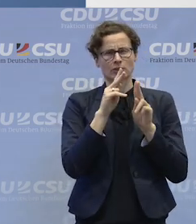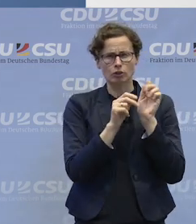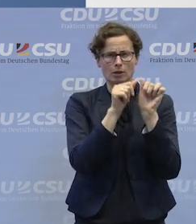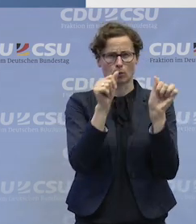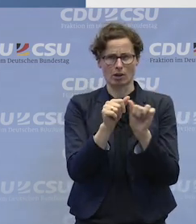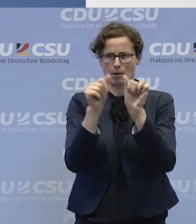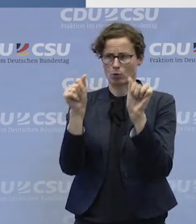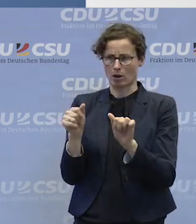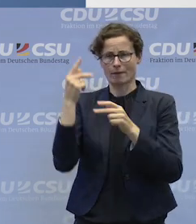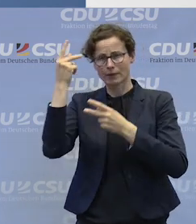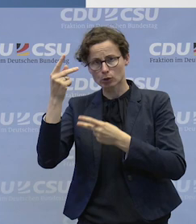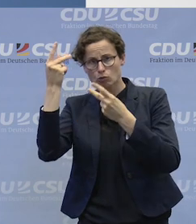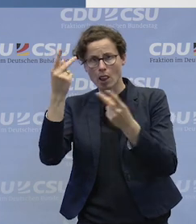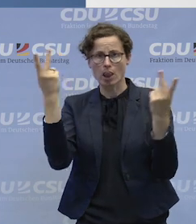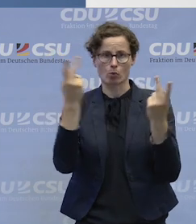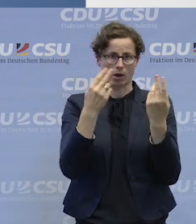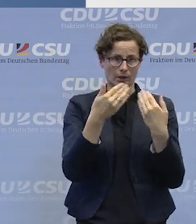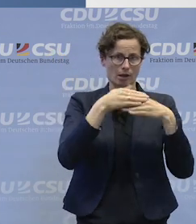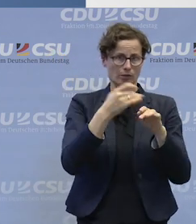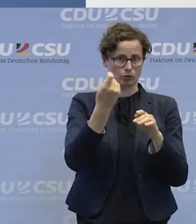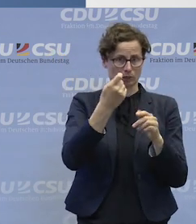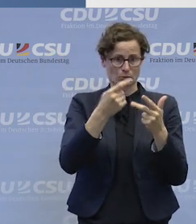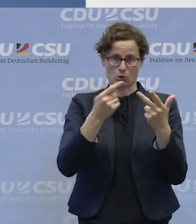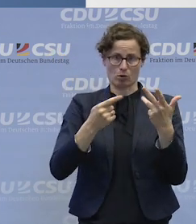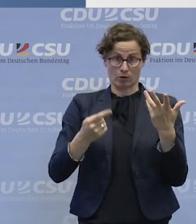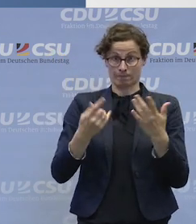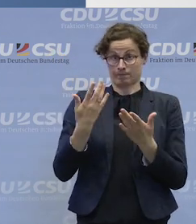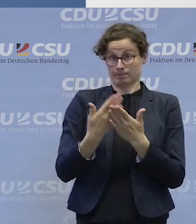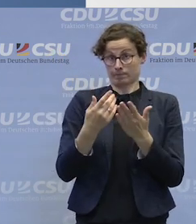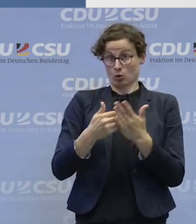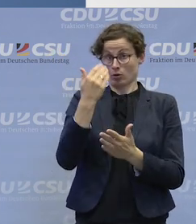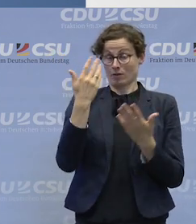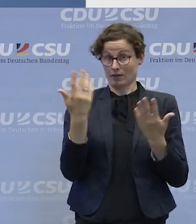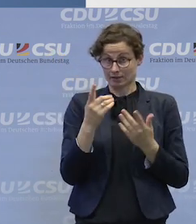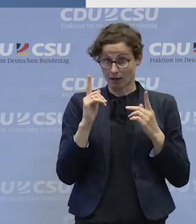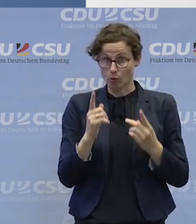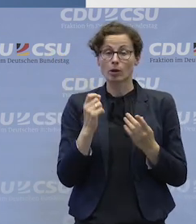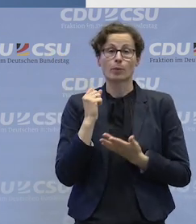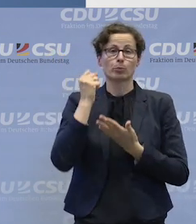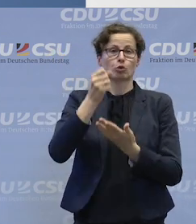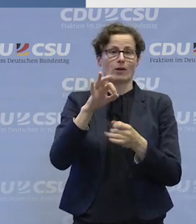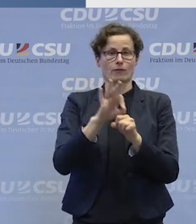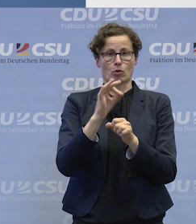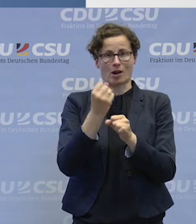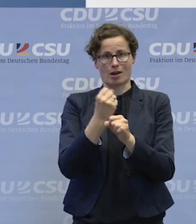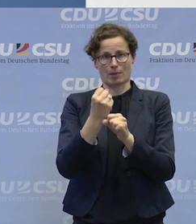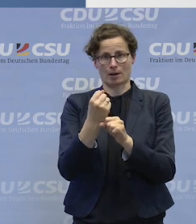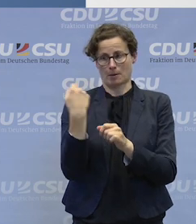wir dann auch gerne weitergeben wollen. Bis hin zum Budget für Arbeit, das wir jetzt mit dem Bundesteilhabegesetz entwickelt haben,